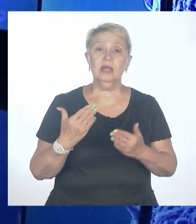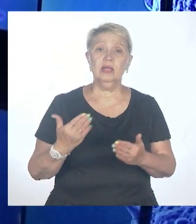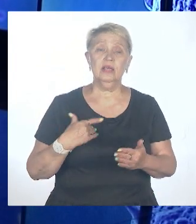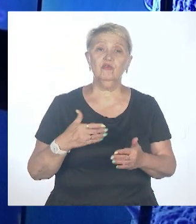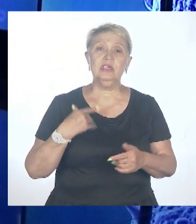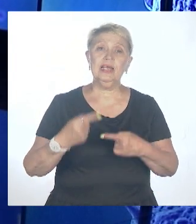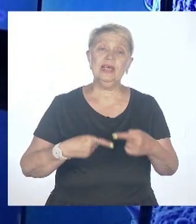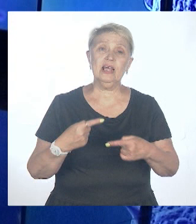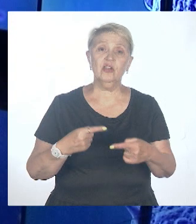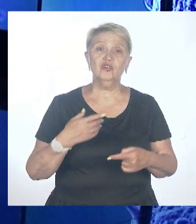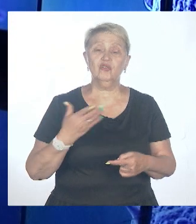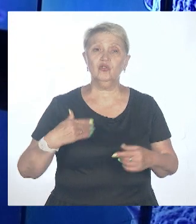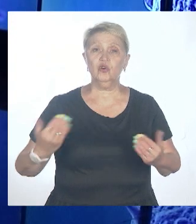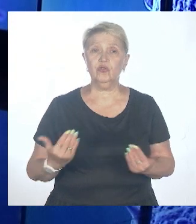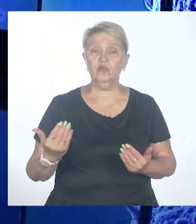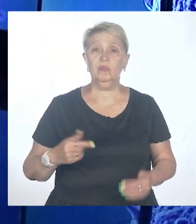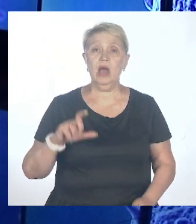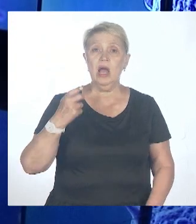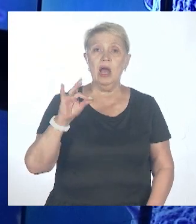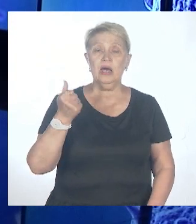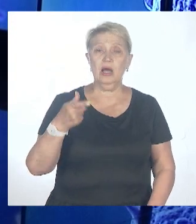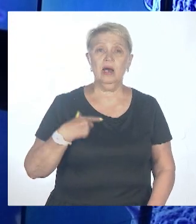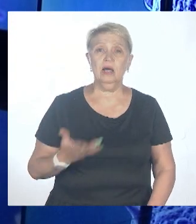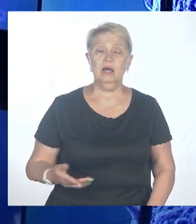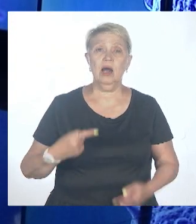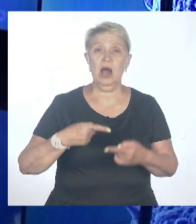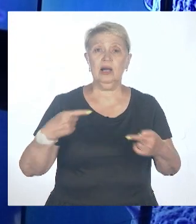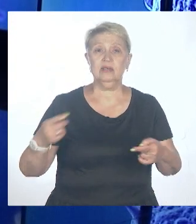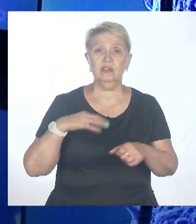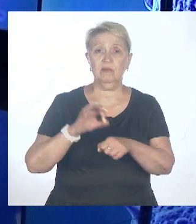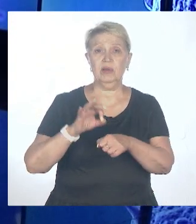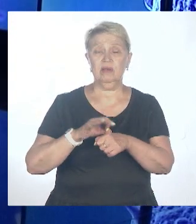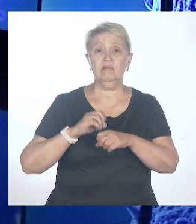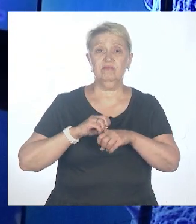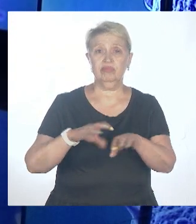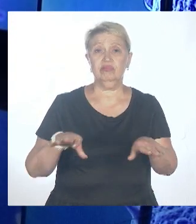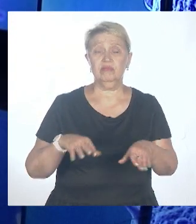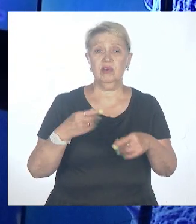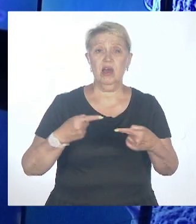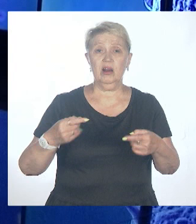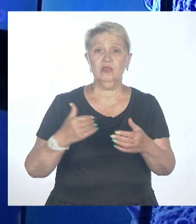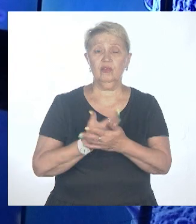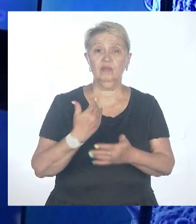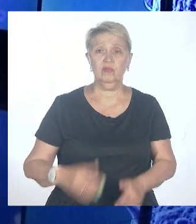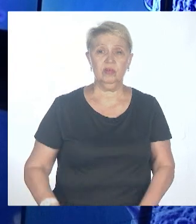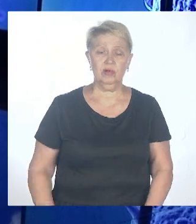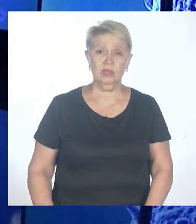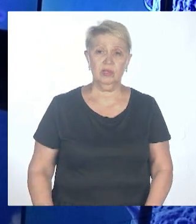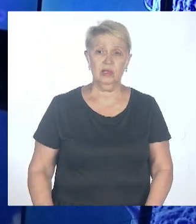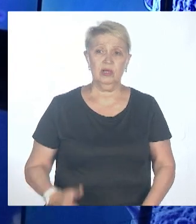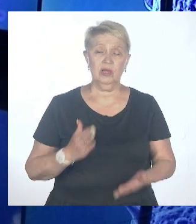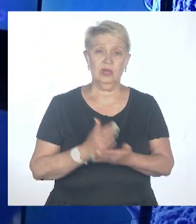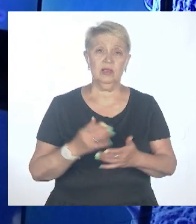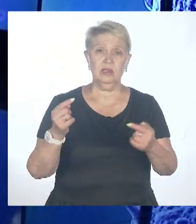эру, я бы сказал так, пандемии. Их просто объявляют, что вот да, действительно есть некое явление, соответствующее